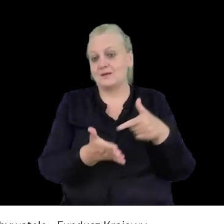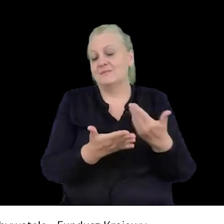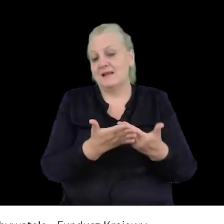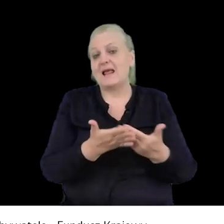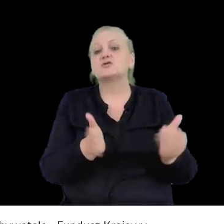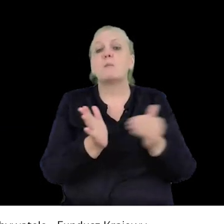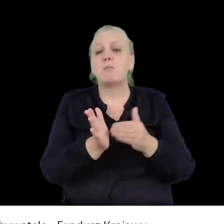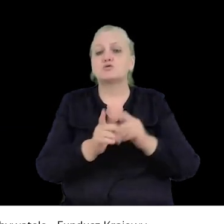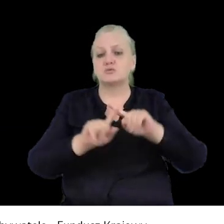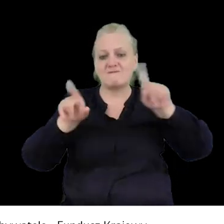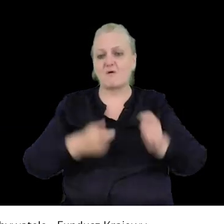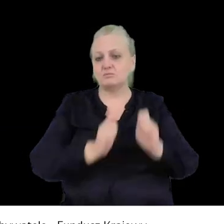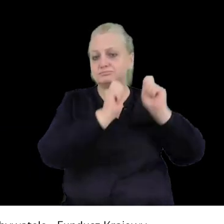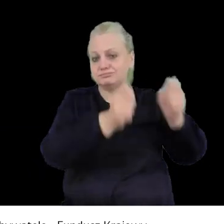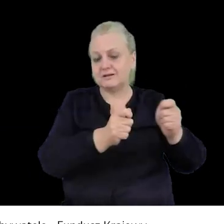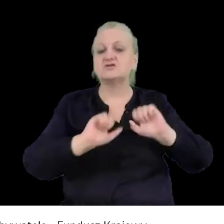notyfikacji i jak on działa.